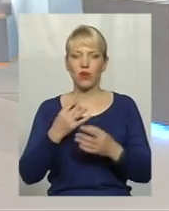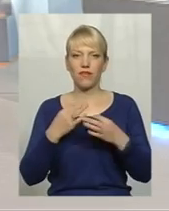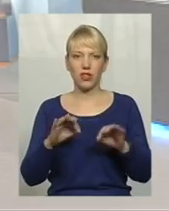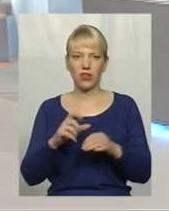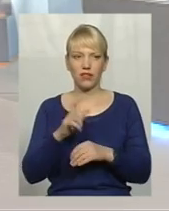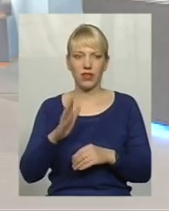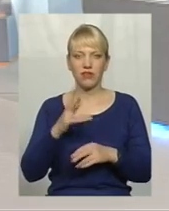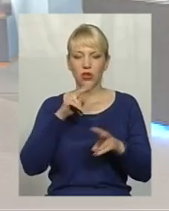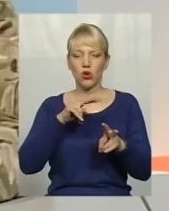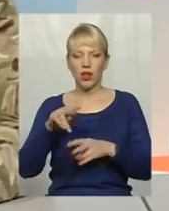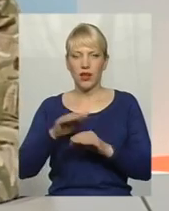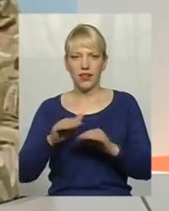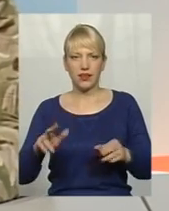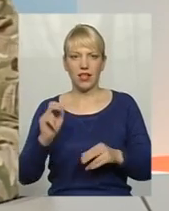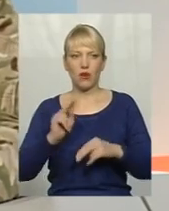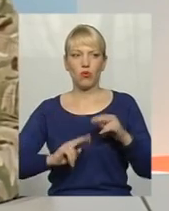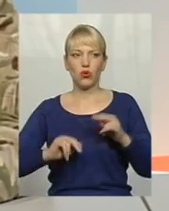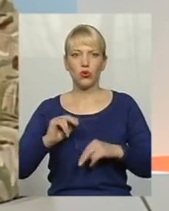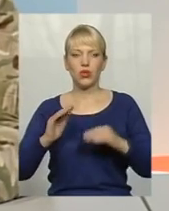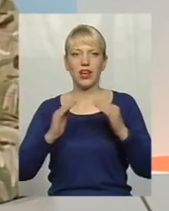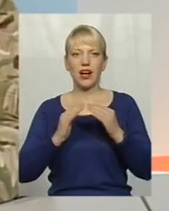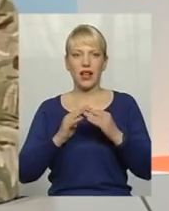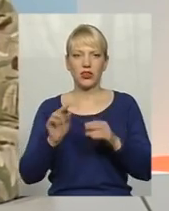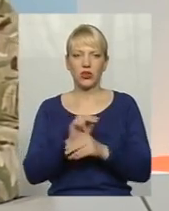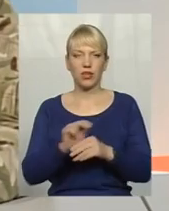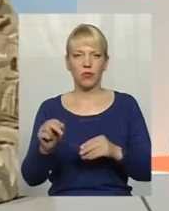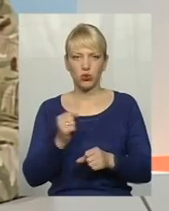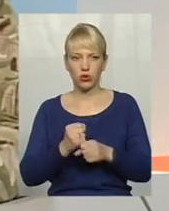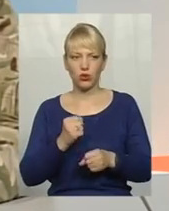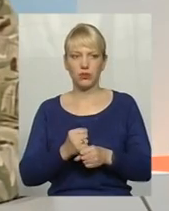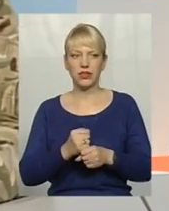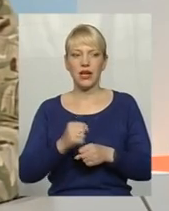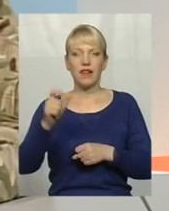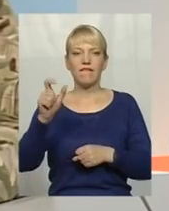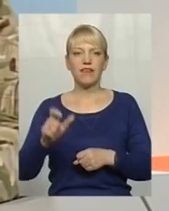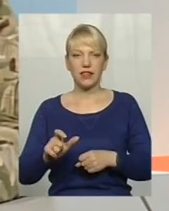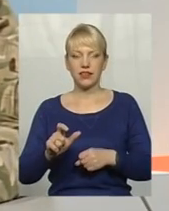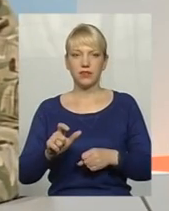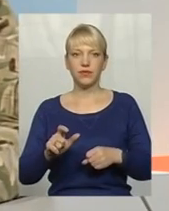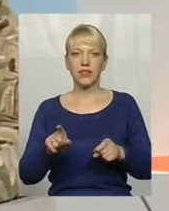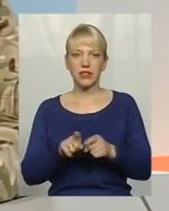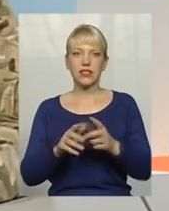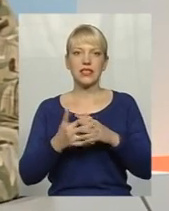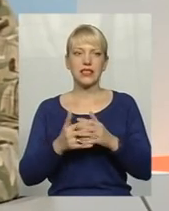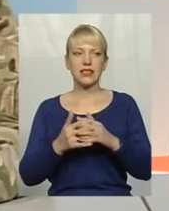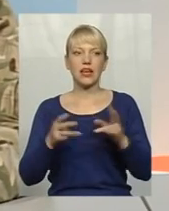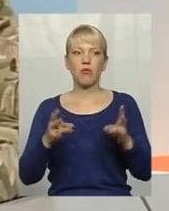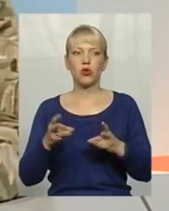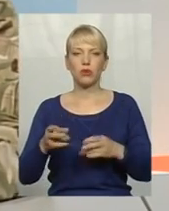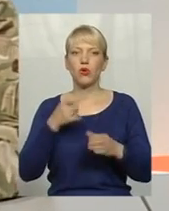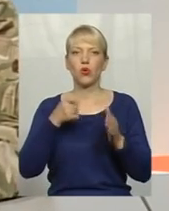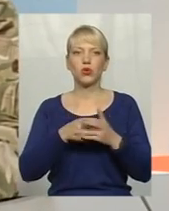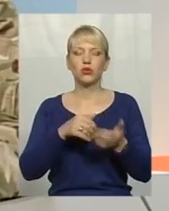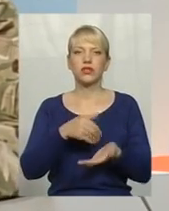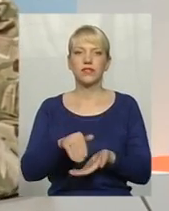дітей, він будує хату, вірніше робить ремонт у хаті, він такі сільські потреби, годує